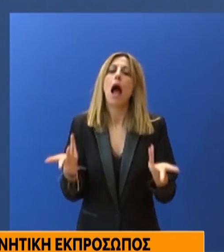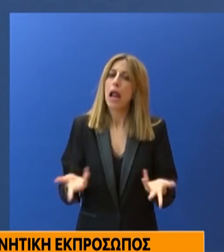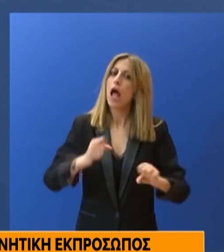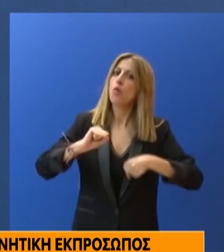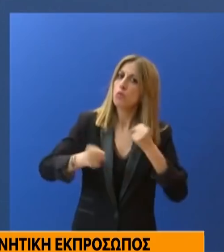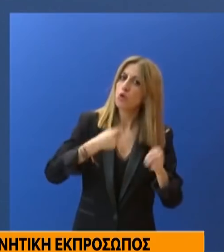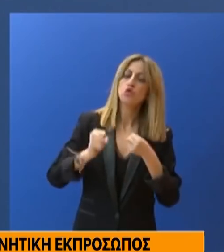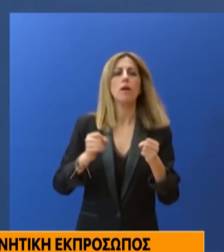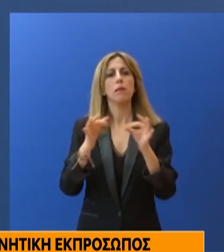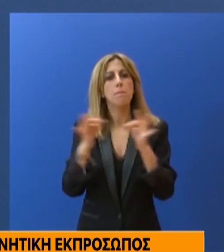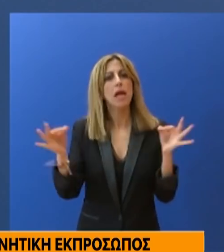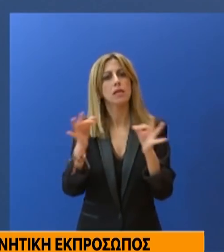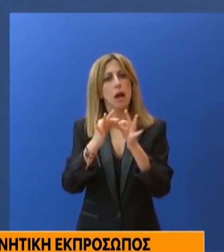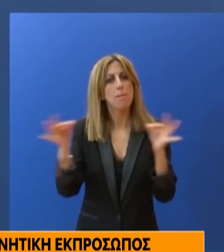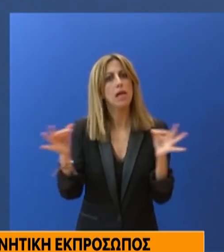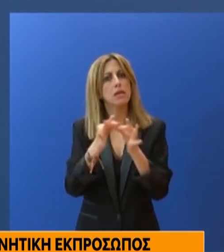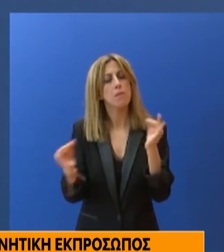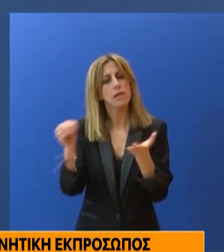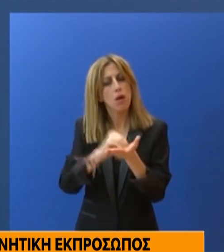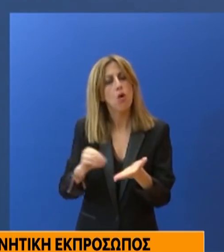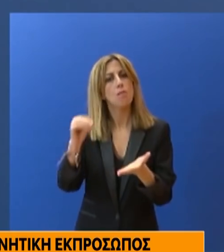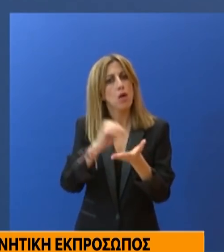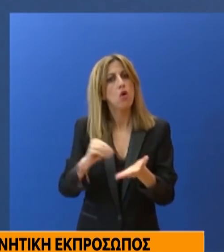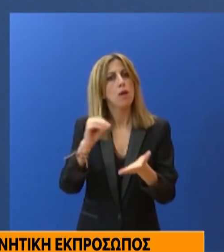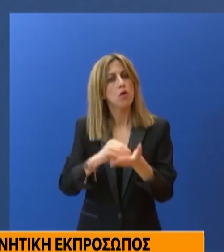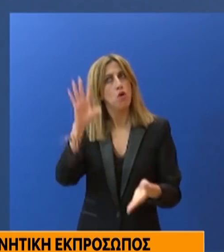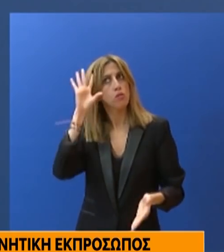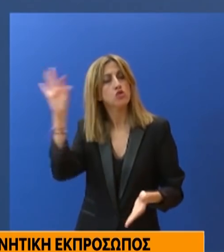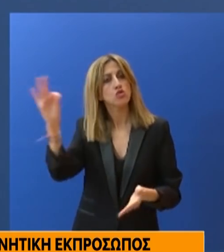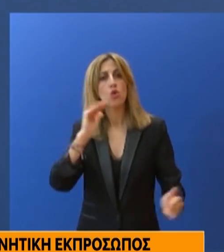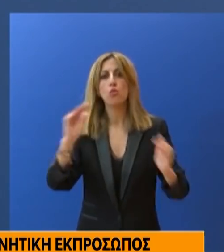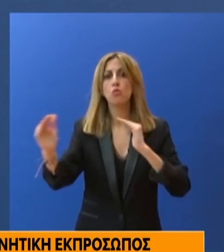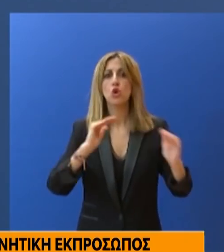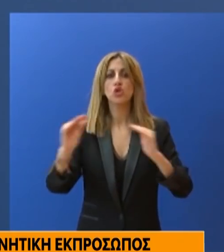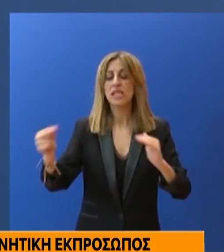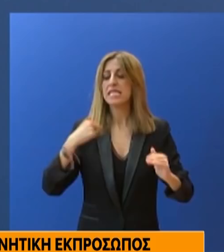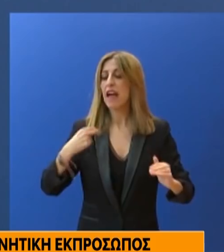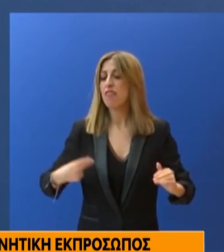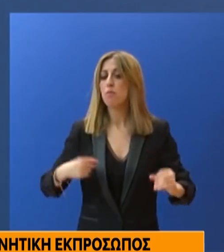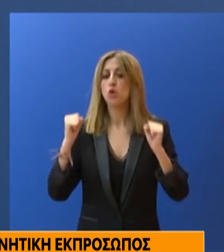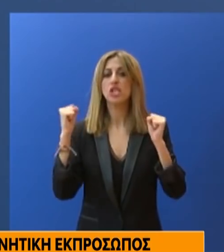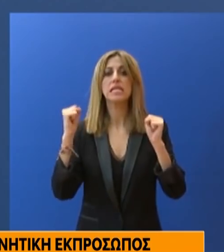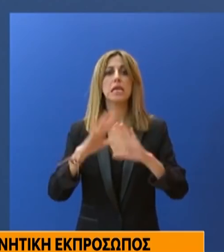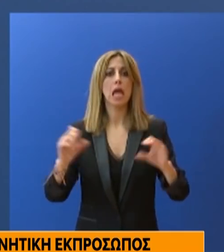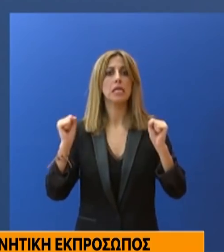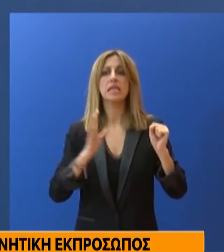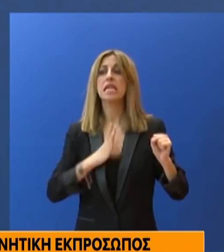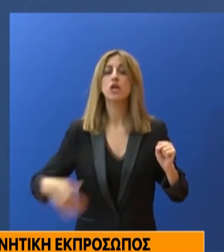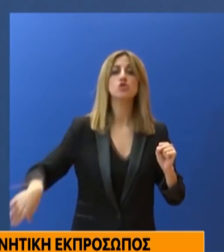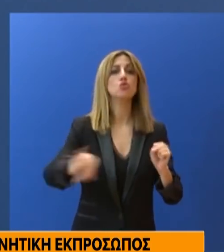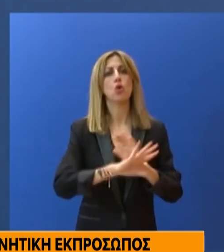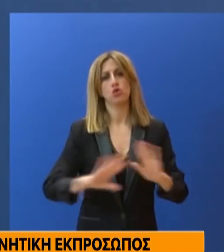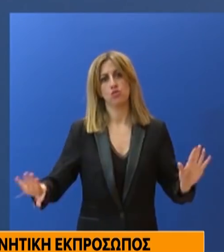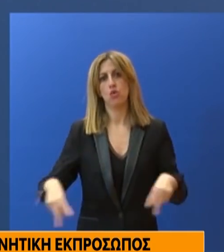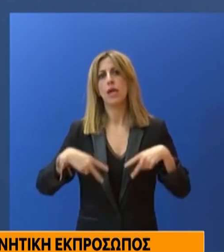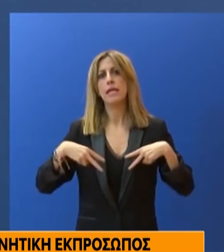Η κυβέρνηση, έχοντας ως ύψηστη προτεραιότητα την προστασία της δημόσιας υγείας, λαμβάνει πρωτοφανή μέτρα και απεθύνει έκκληση σε